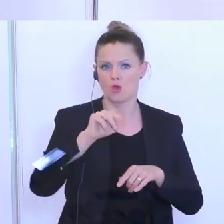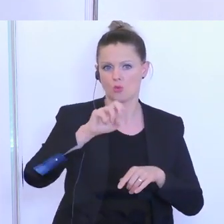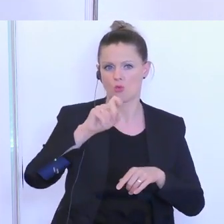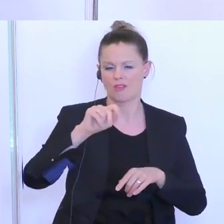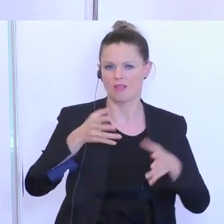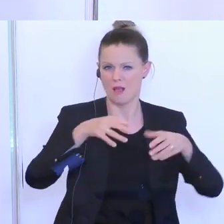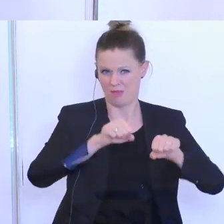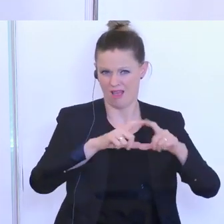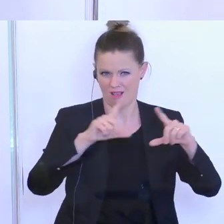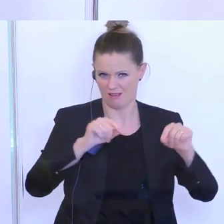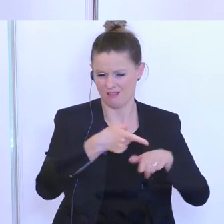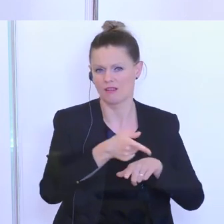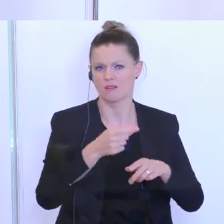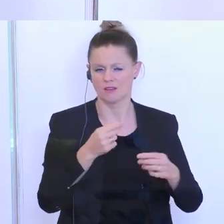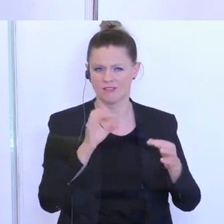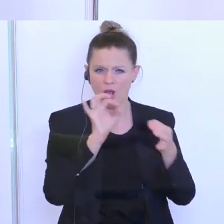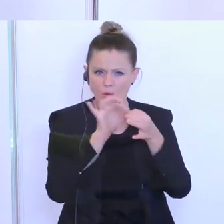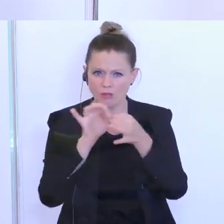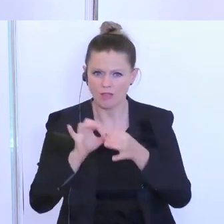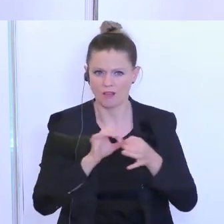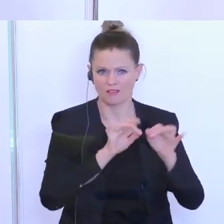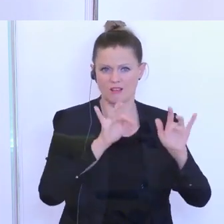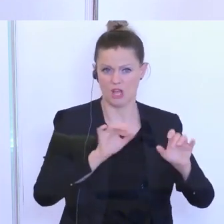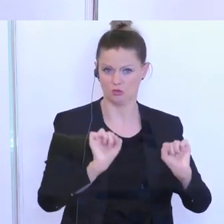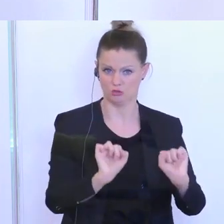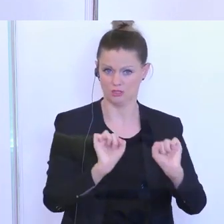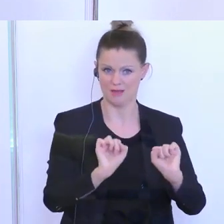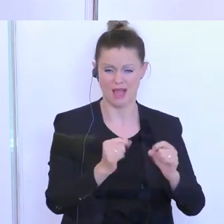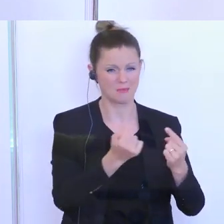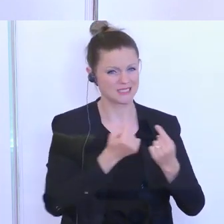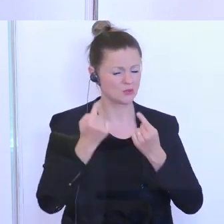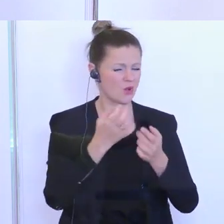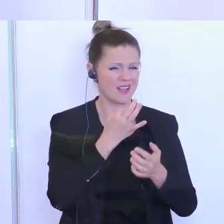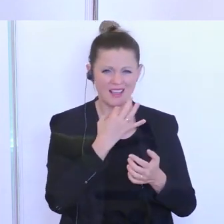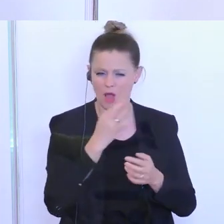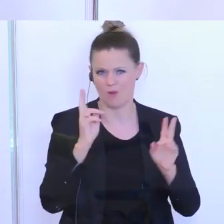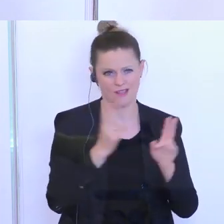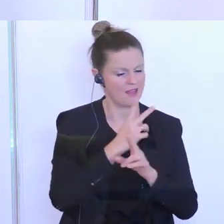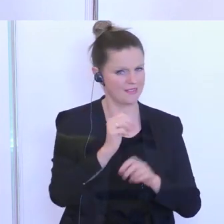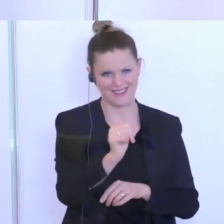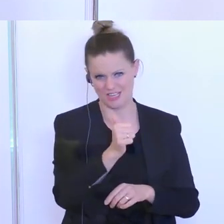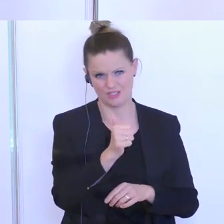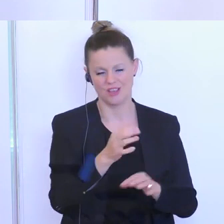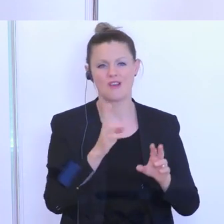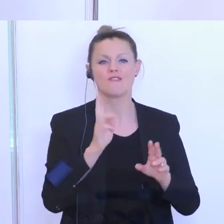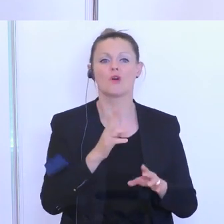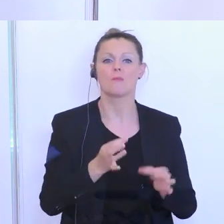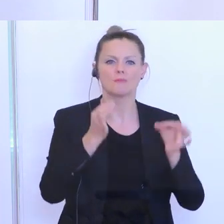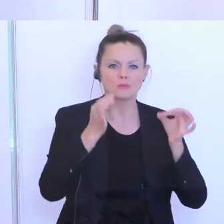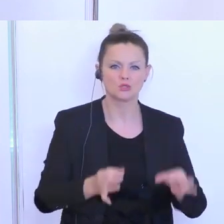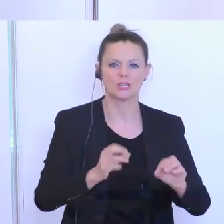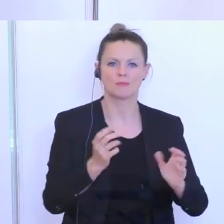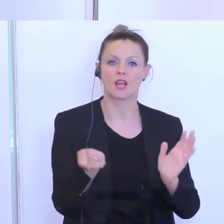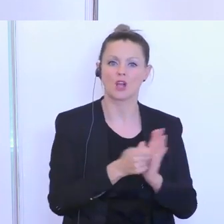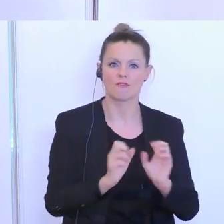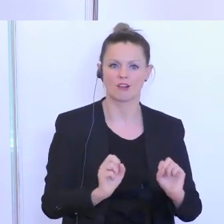Thinktanks. Und die sagen alle, sie können die Situation noch nicht so richtig greifen. Warum? Weil bestimmte Kaufkrafteffekte, die